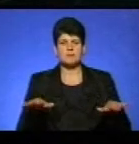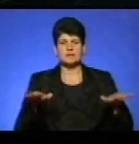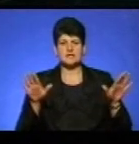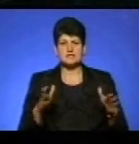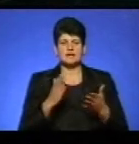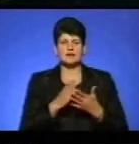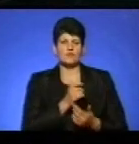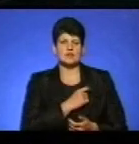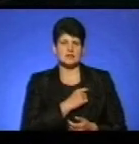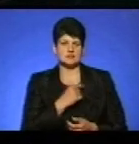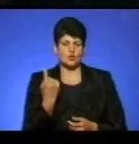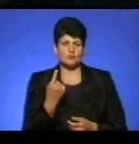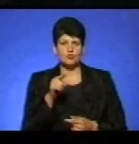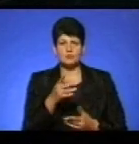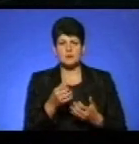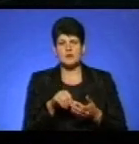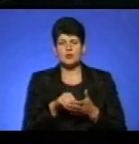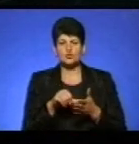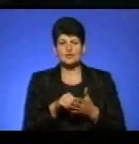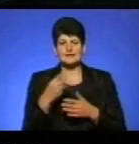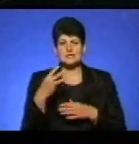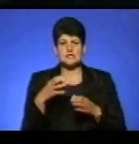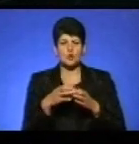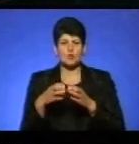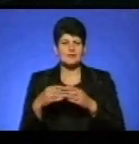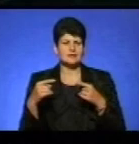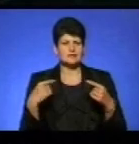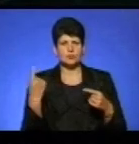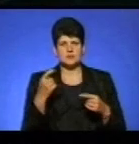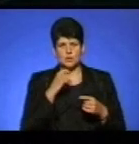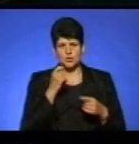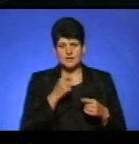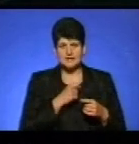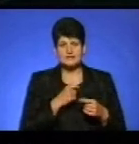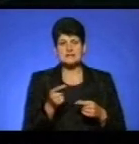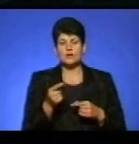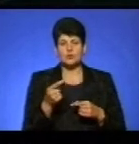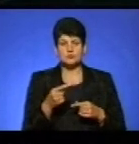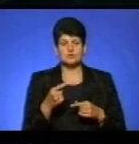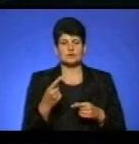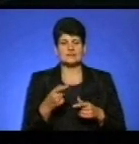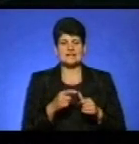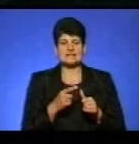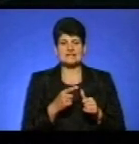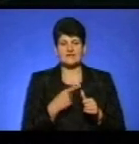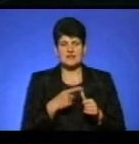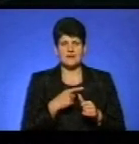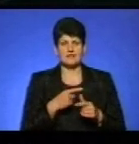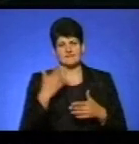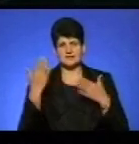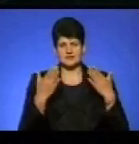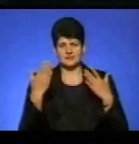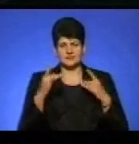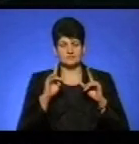Одещині. У ньому беруть участь понад 30 команд з різних областей України. Від Тернопільщини за звання найвасилішої і